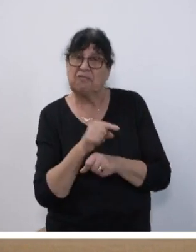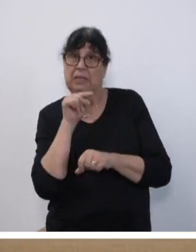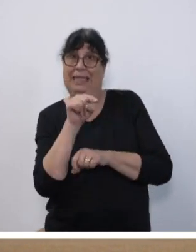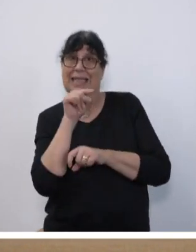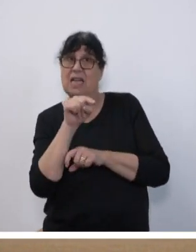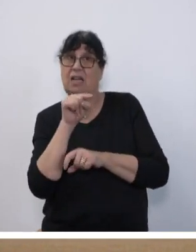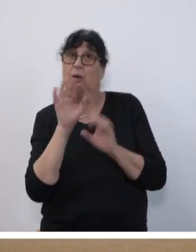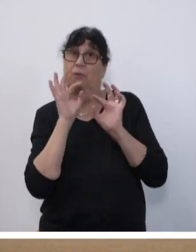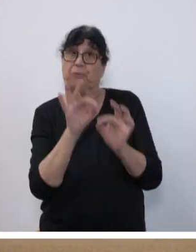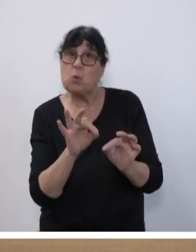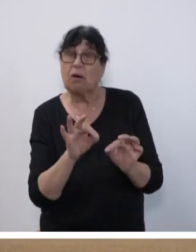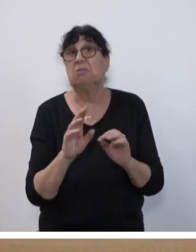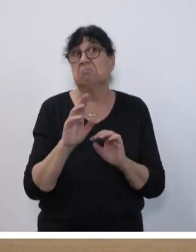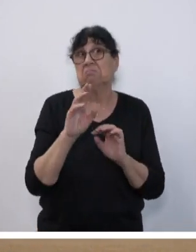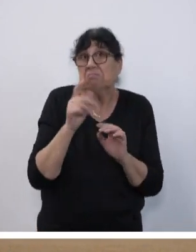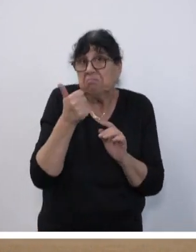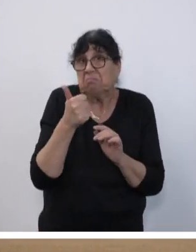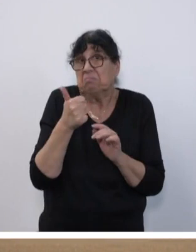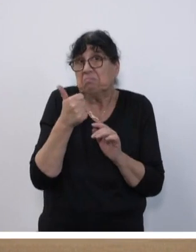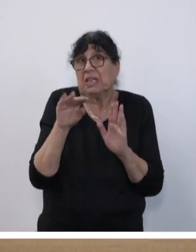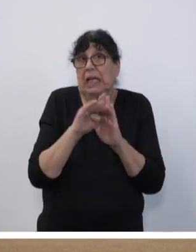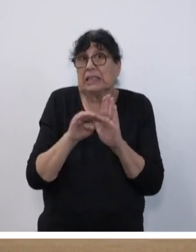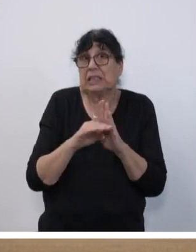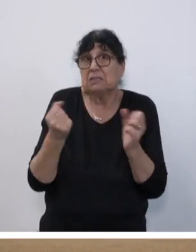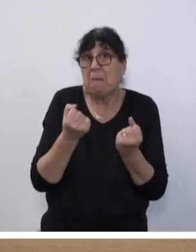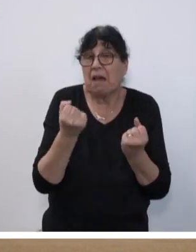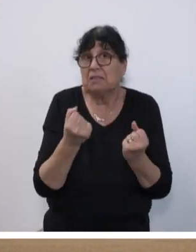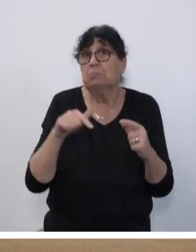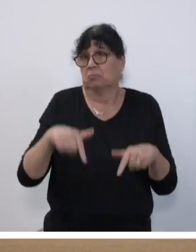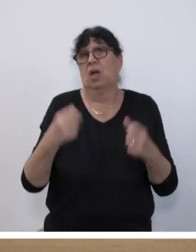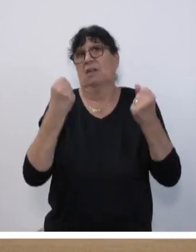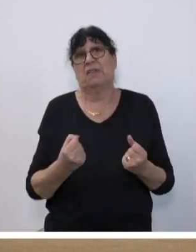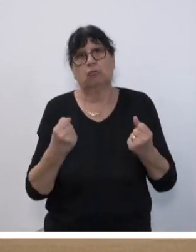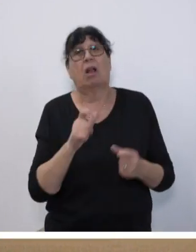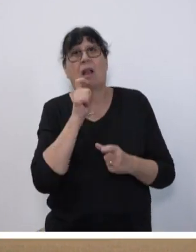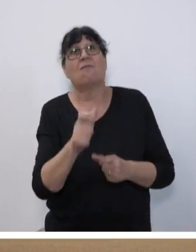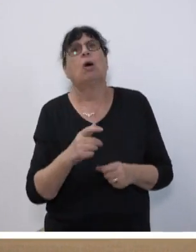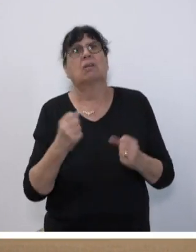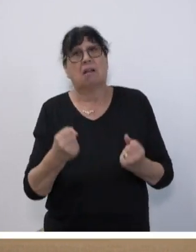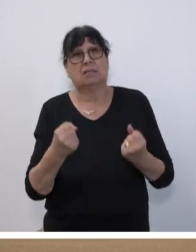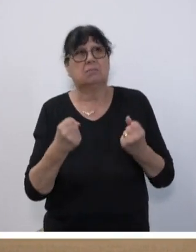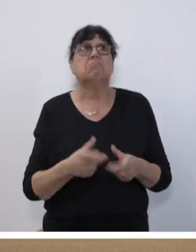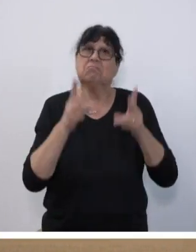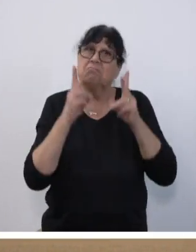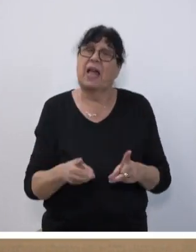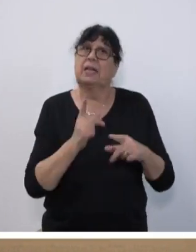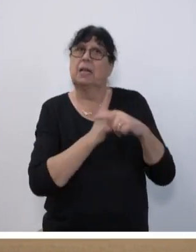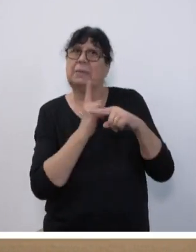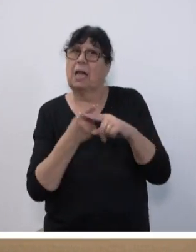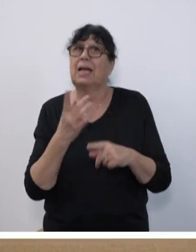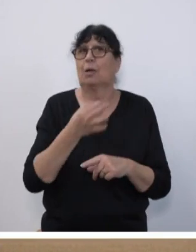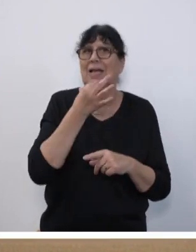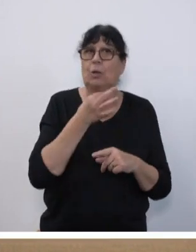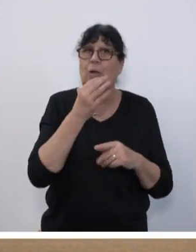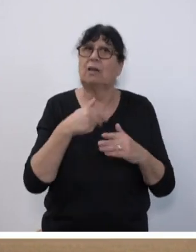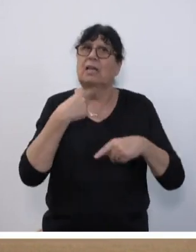einzugehen? Und heute können wir feststellen, wir haben Wort gehalten, wir bringen echt Beteiligung von Kindern und Jugendlichen nach vorne.